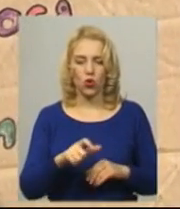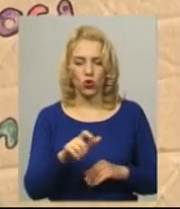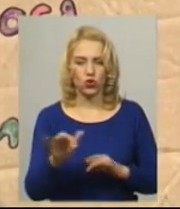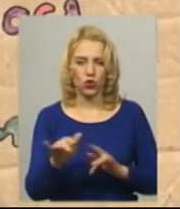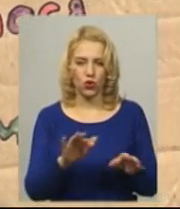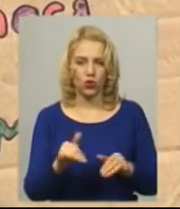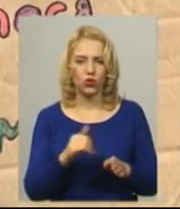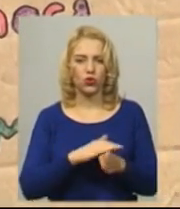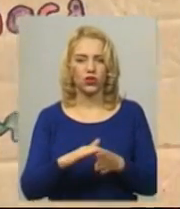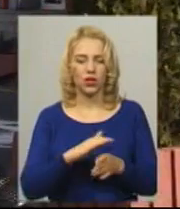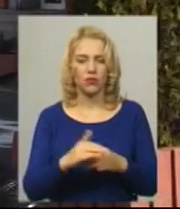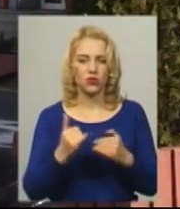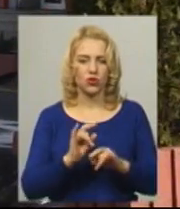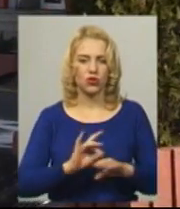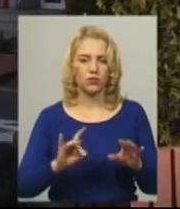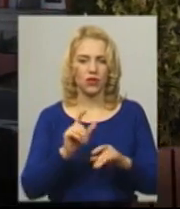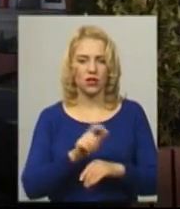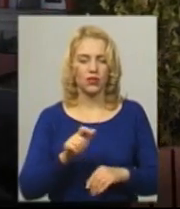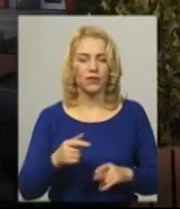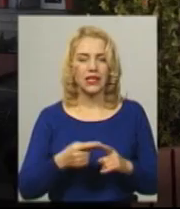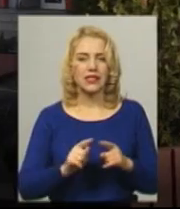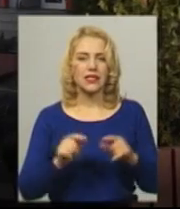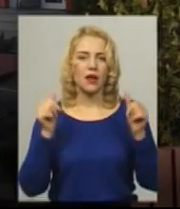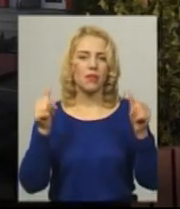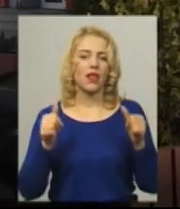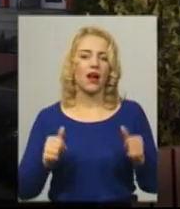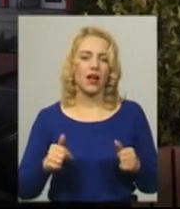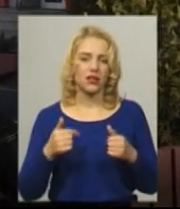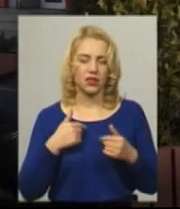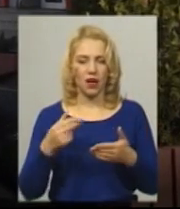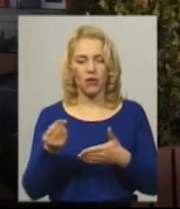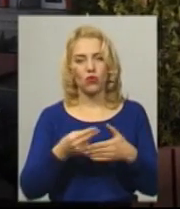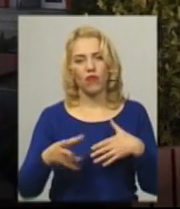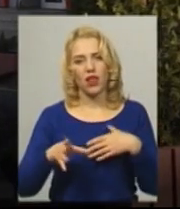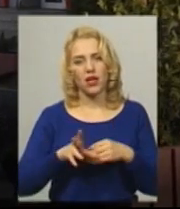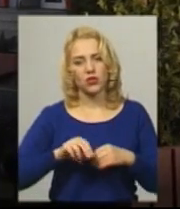розповідає їх водіям Хмельницького. Це плакат я малювала з друзями.